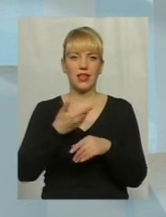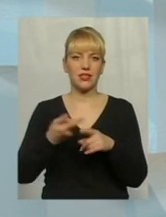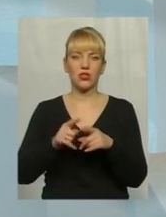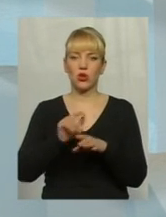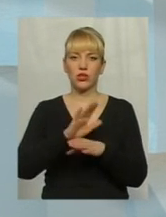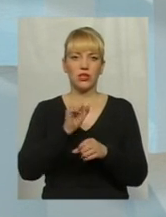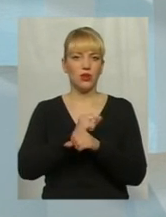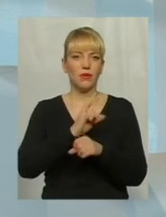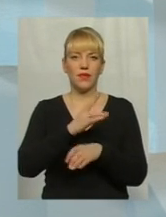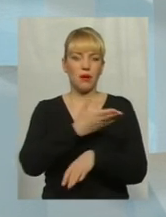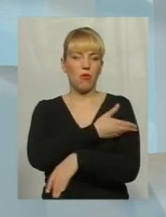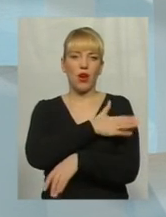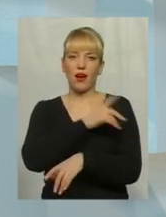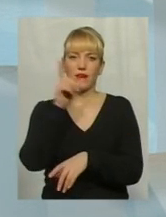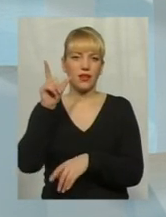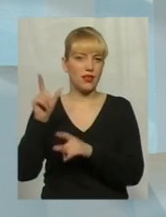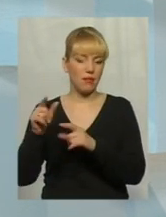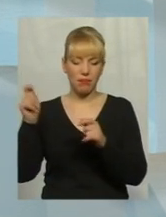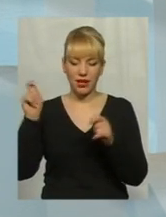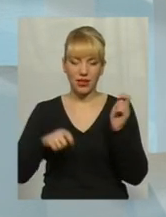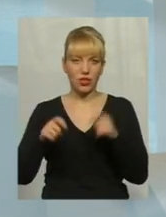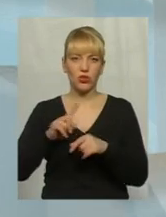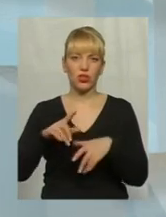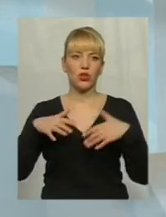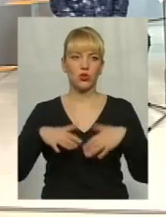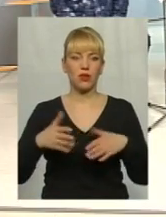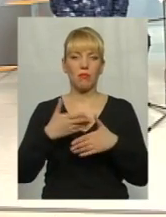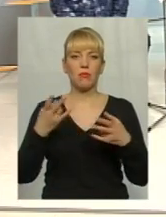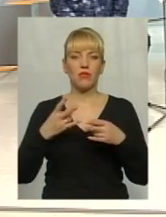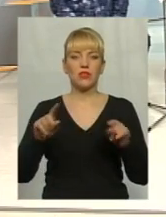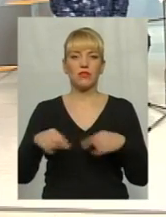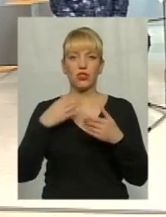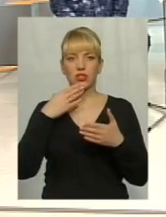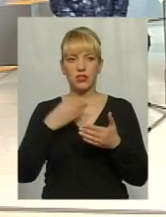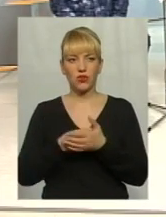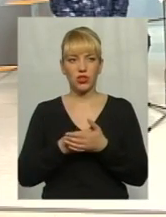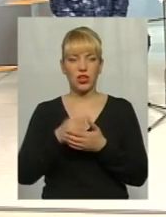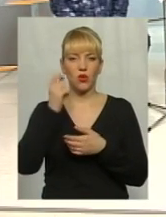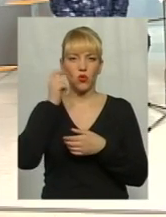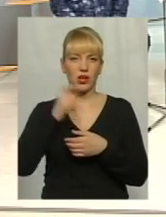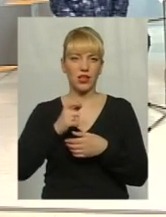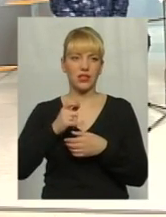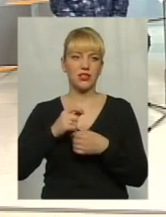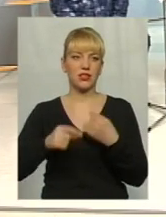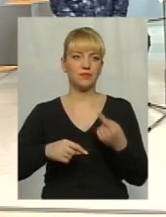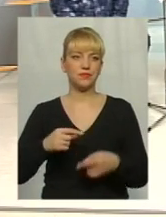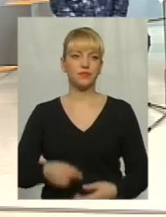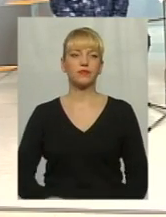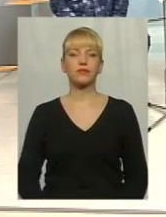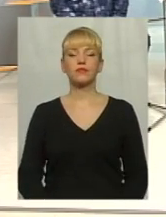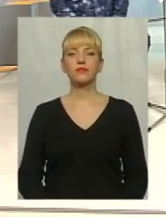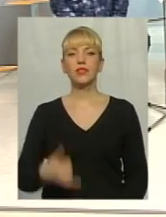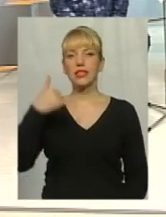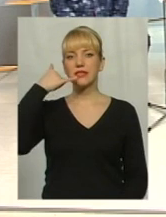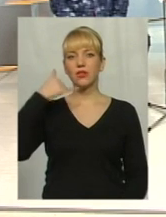мені, ні поляки не приїдуть, ні грузини не приїдуть. Ми маємо створити своє українське чудо. Дякую, ще дзвіночок. Нас вивідіть, будь ласка, в студію.